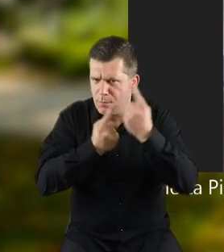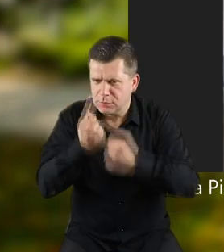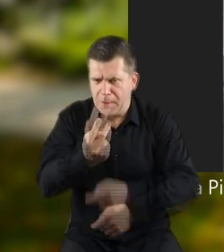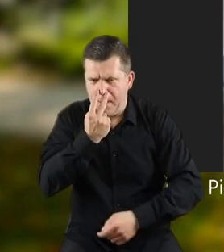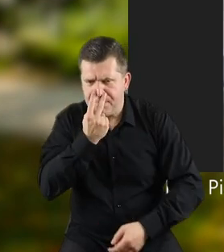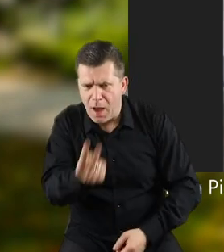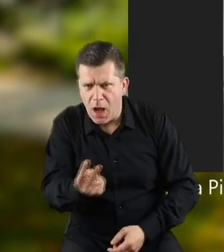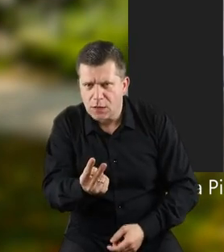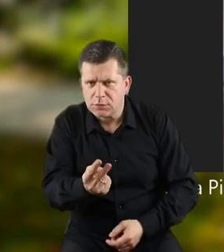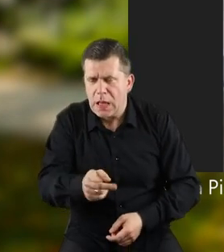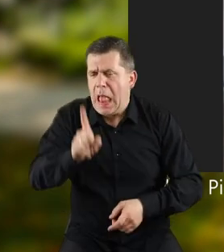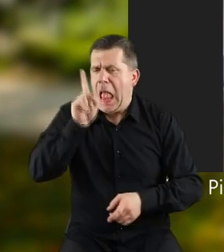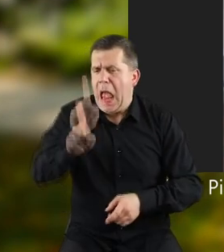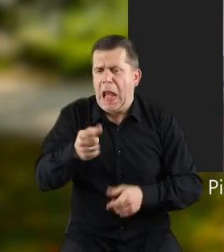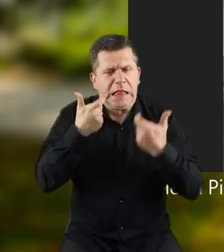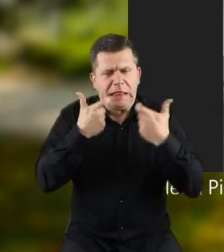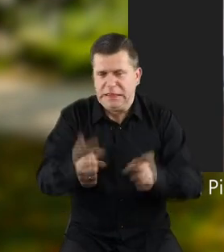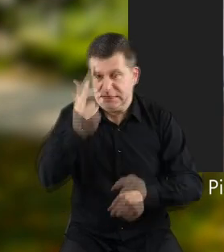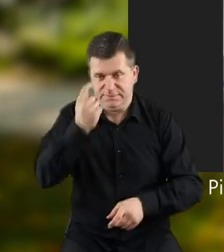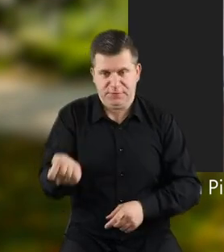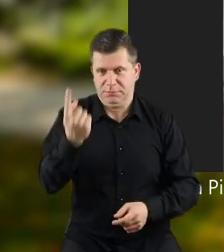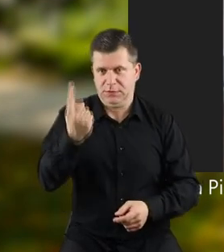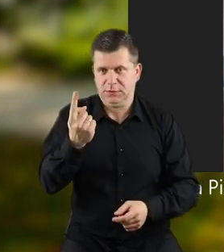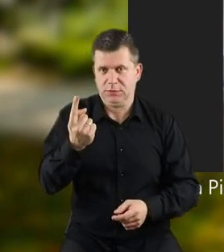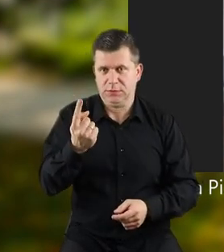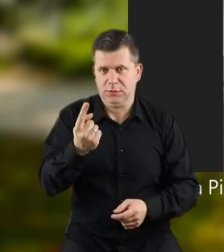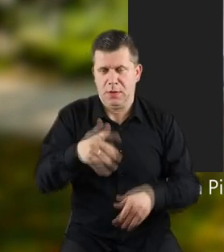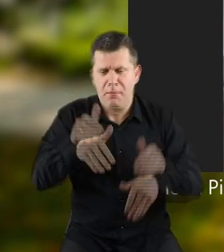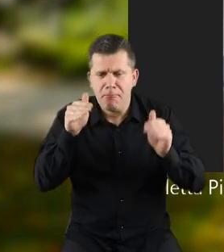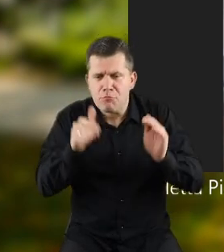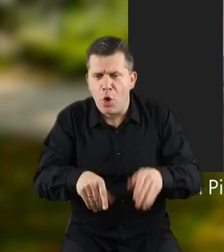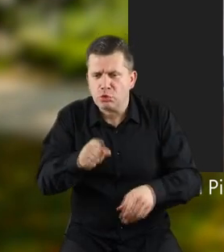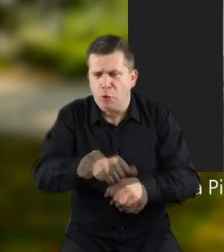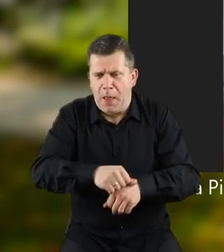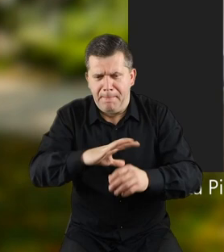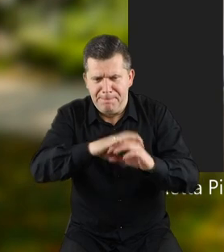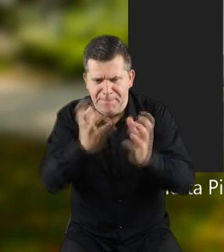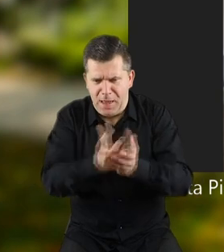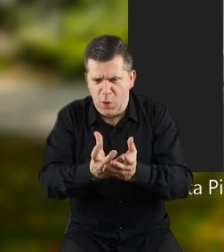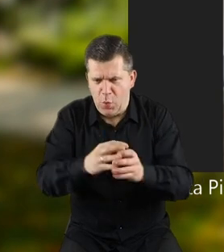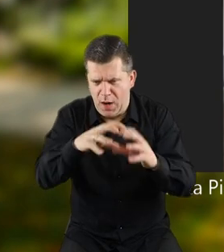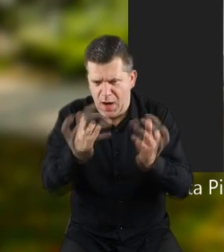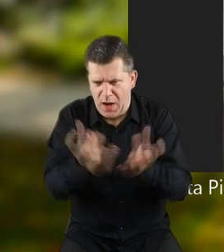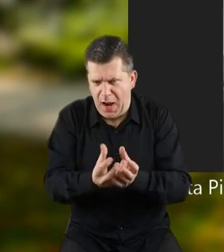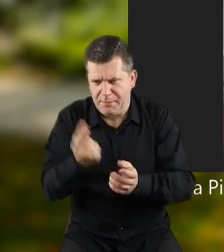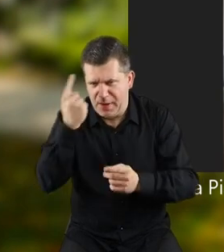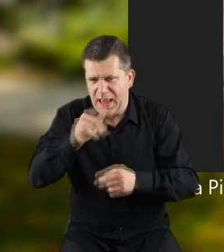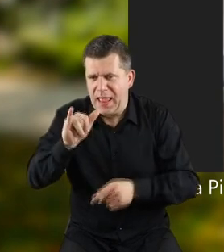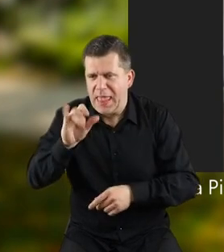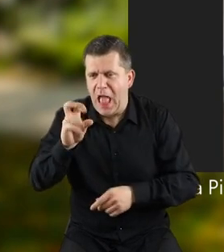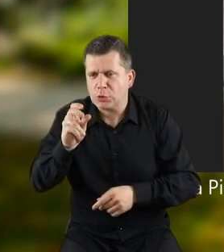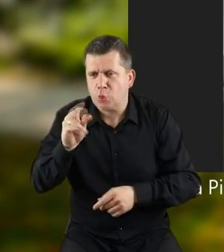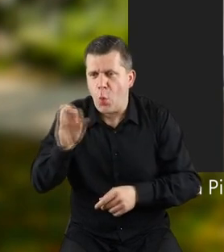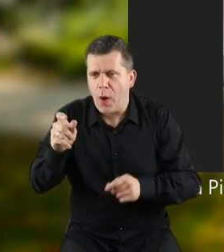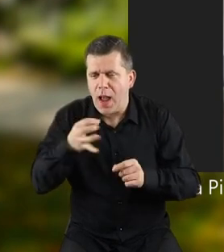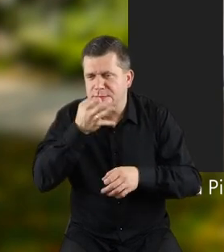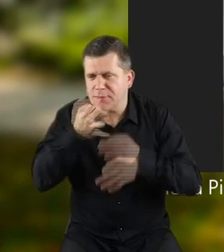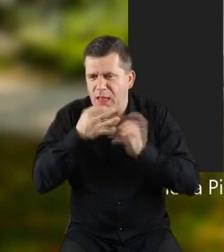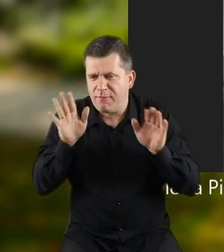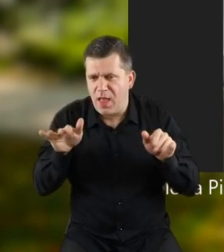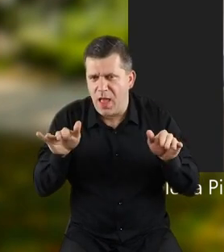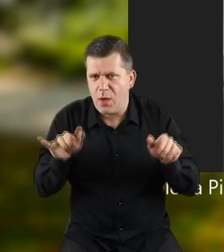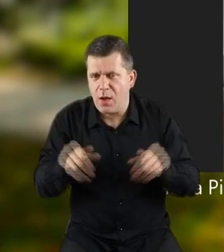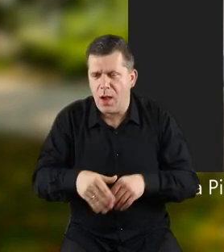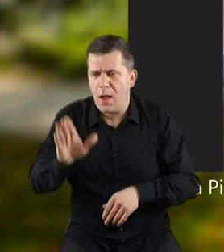Pomyślała, popatrzyła, ale nic nie wymyśliła. Może, może to jest piłka mała? Jaskółeczka zaśpiewała.